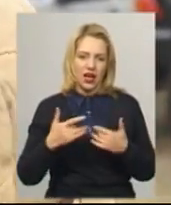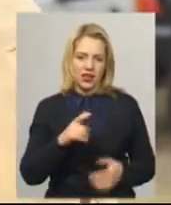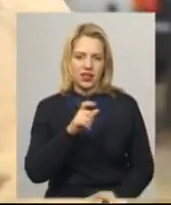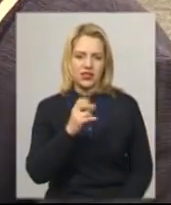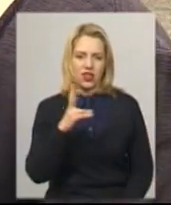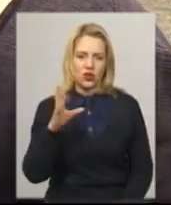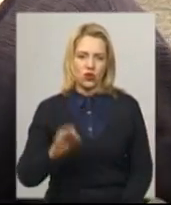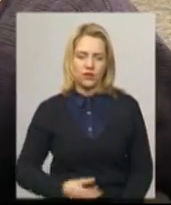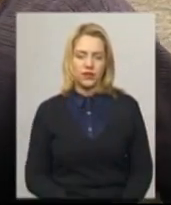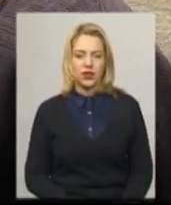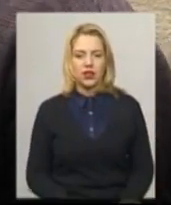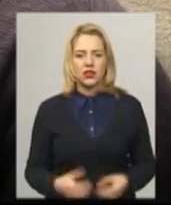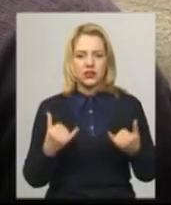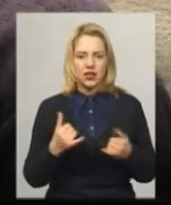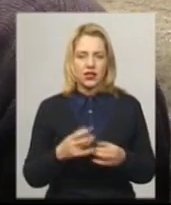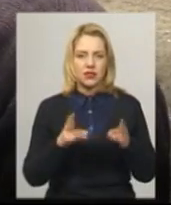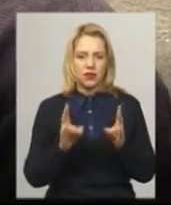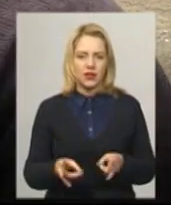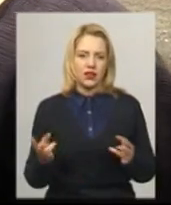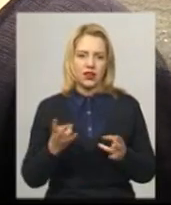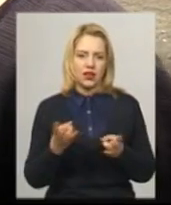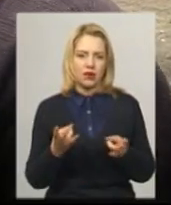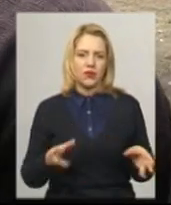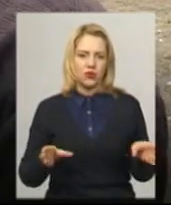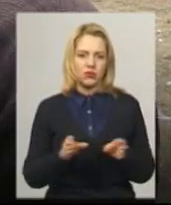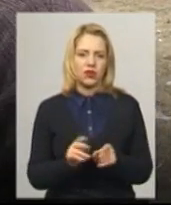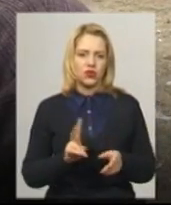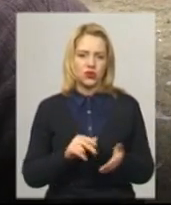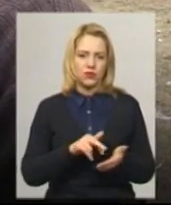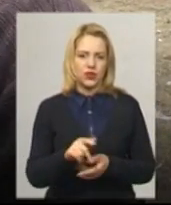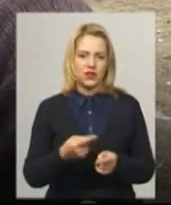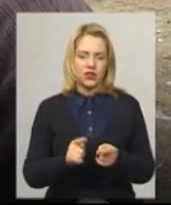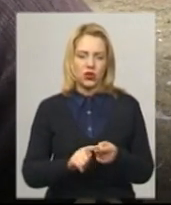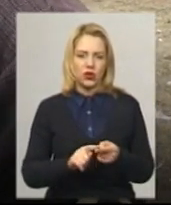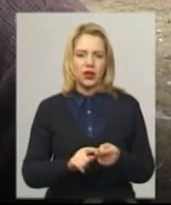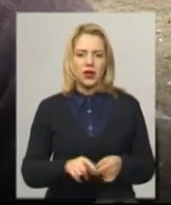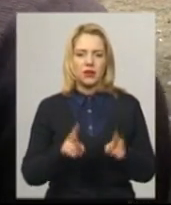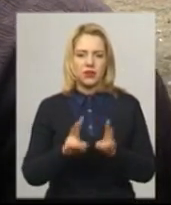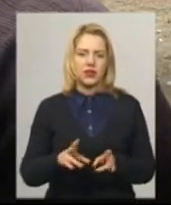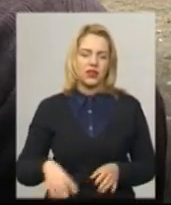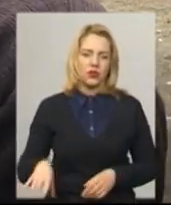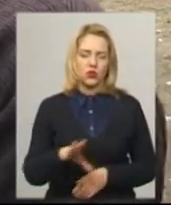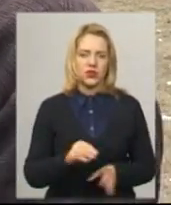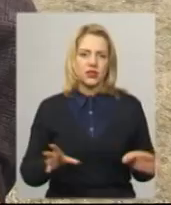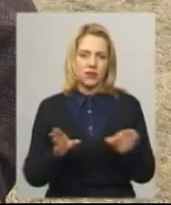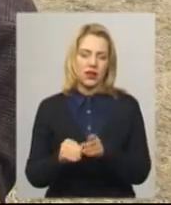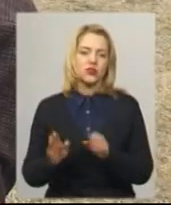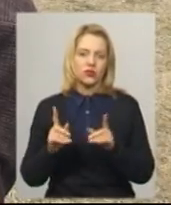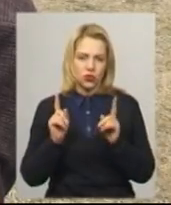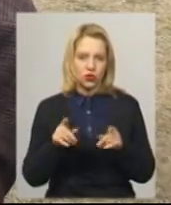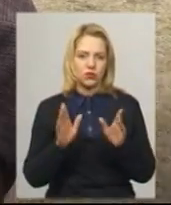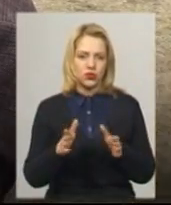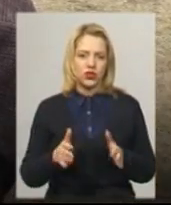та Дрій Шмігель. Зараз біда, треба об'єднуватися, щоб вийти з тої біди якось, всім разом. Тоді буде діло.